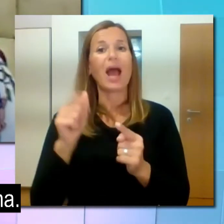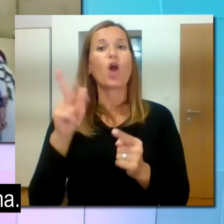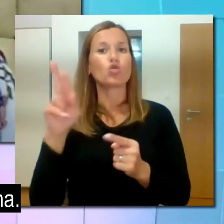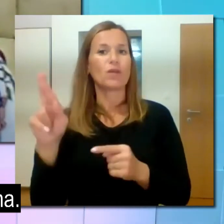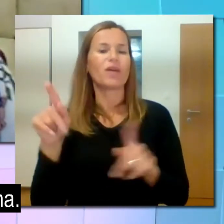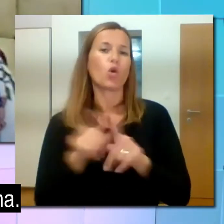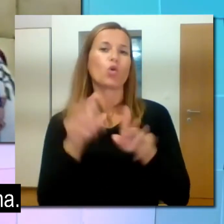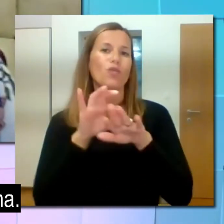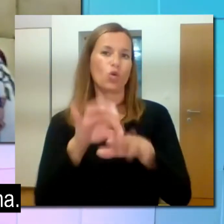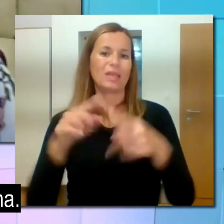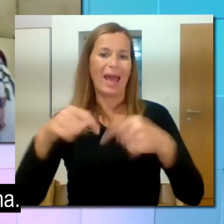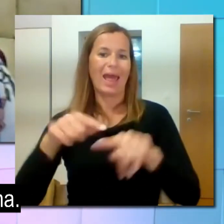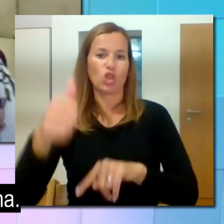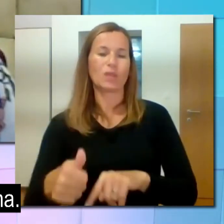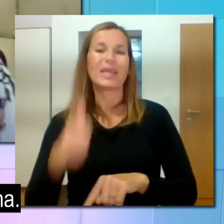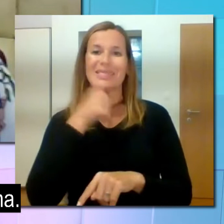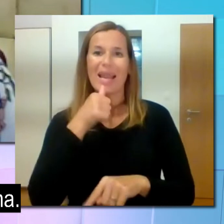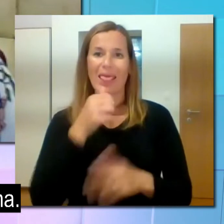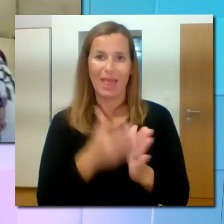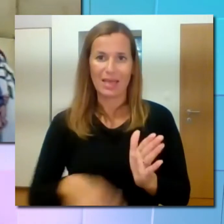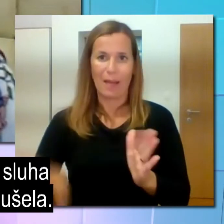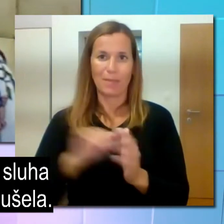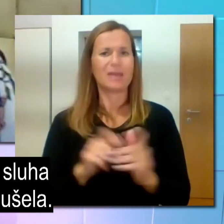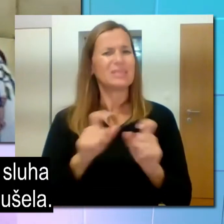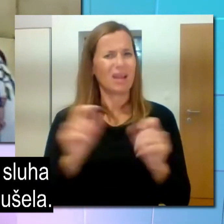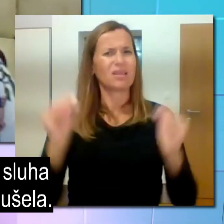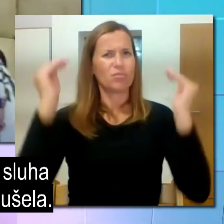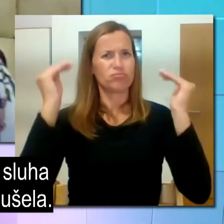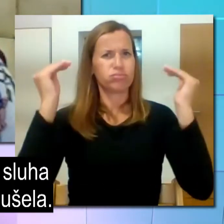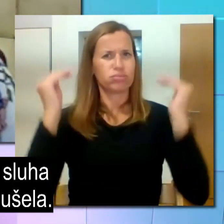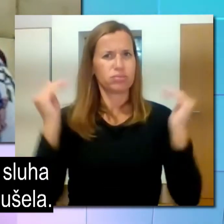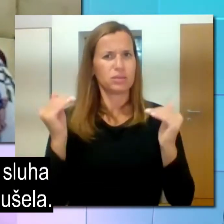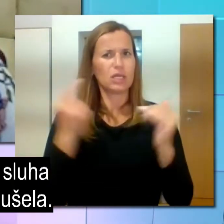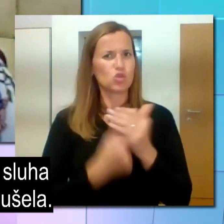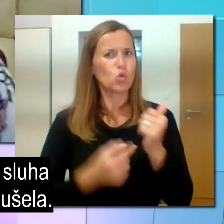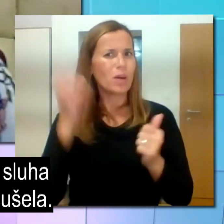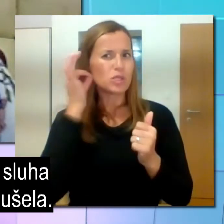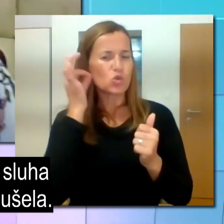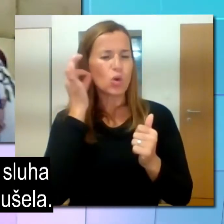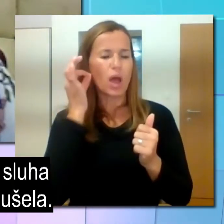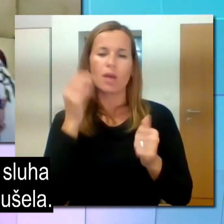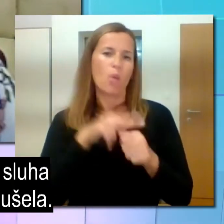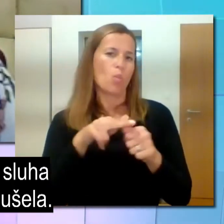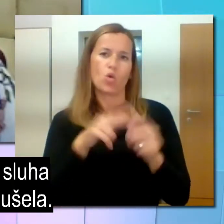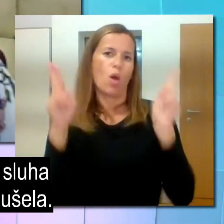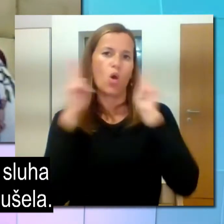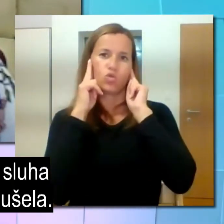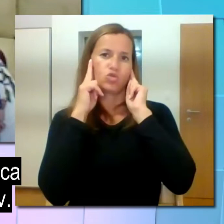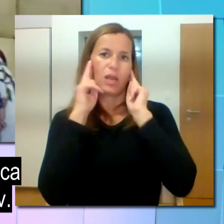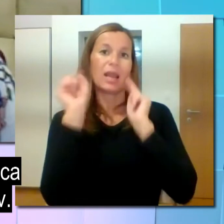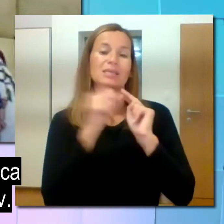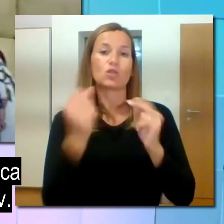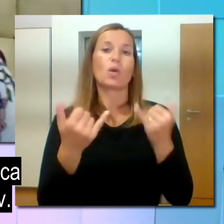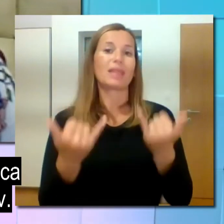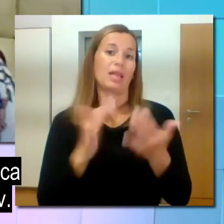DARJA PAJK ZELENA JAMA. Zaradi progresivne izgube sluha je s časoma popolnoma oglušela.